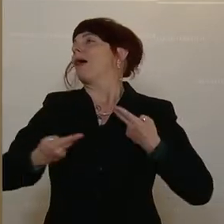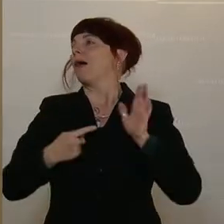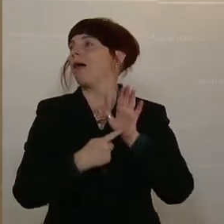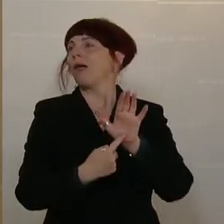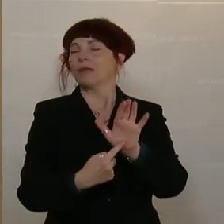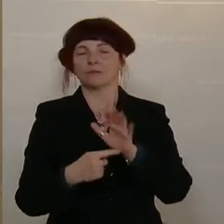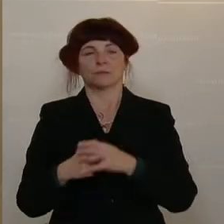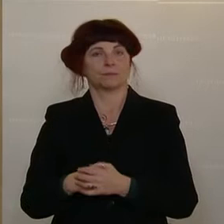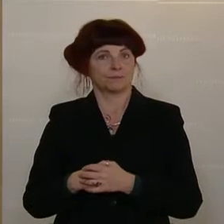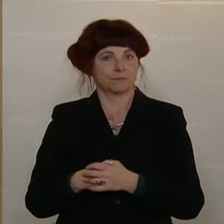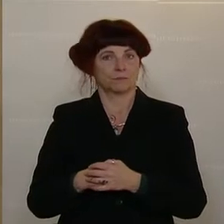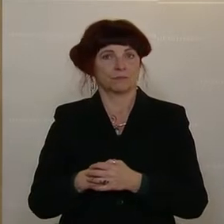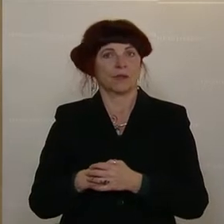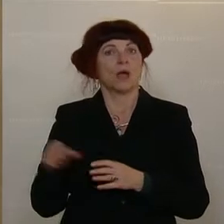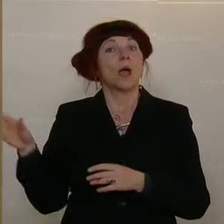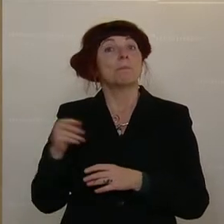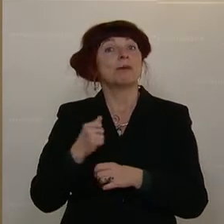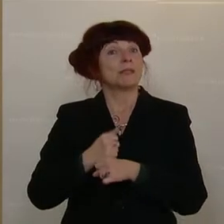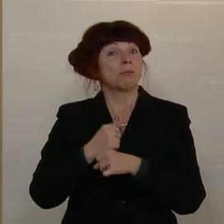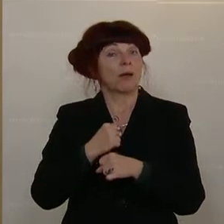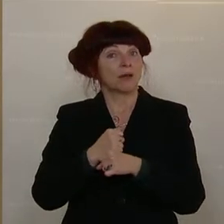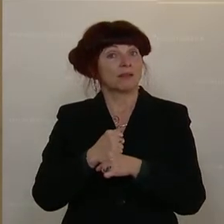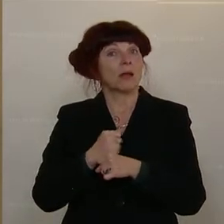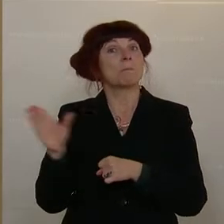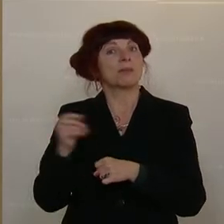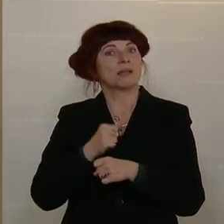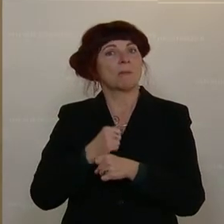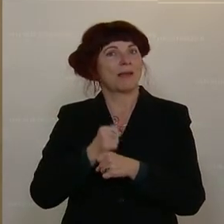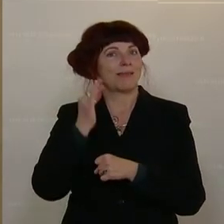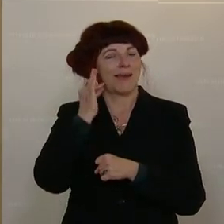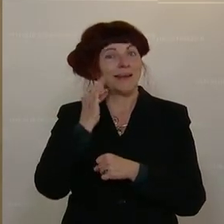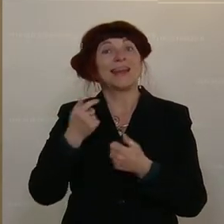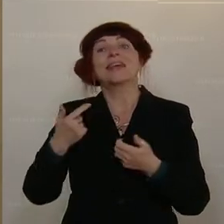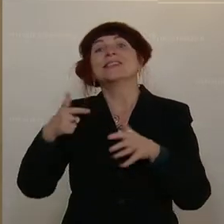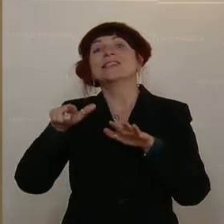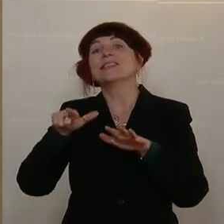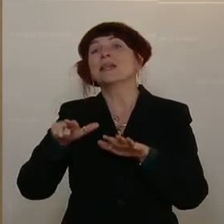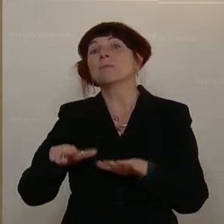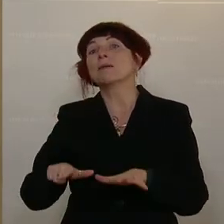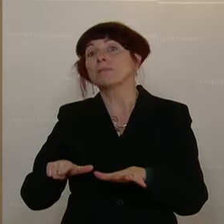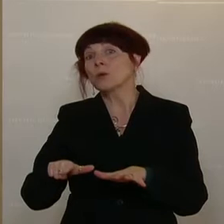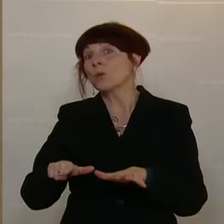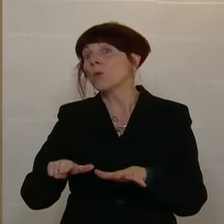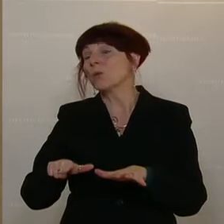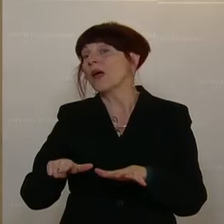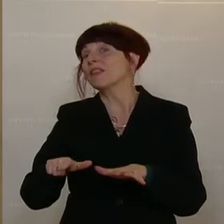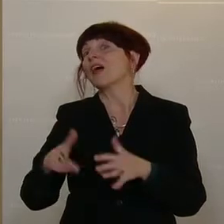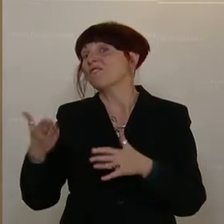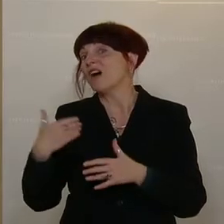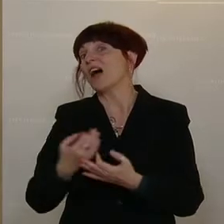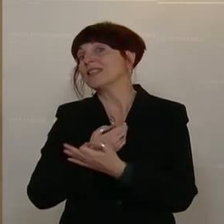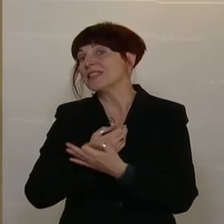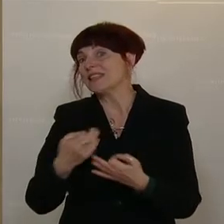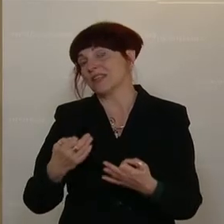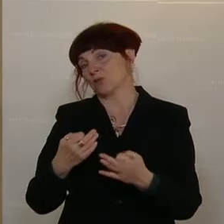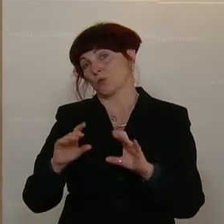Vordergrund rückt. Denn die Mitarbeiterinnen und Mitarbeiter brauchen nach sieben Monaten Totallockdown, eine Perspektive und für